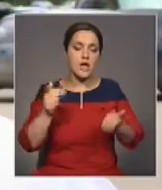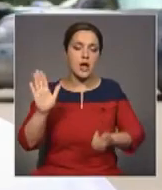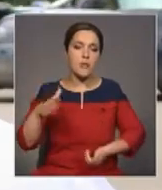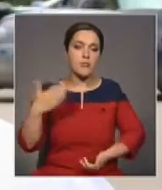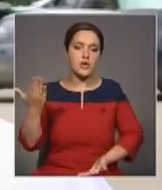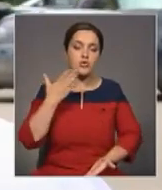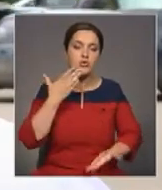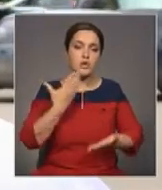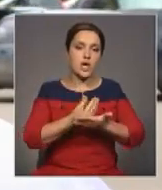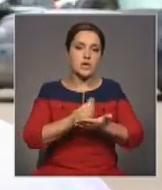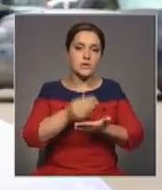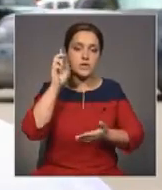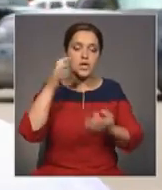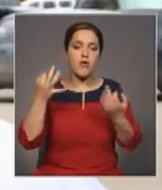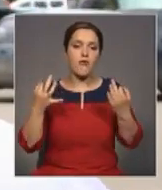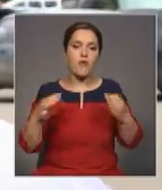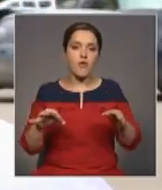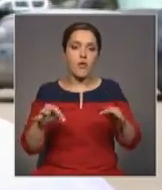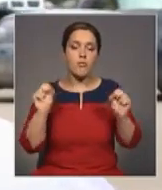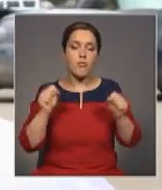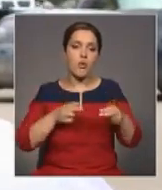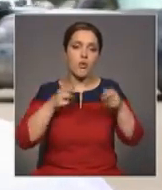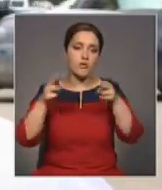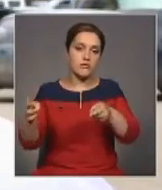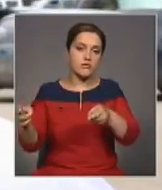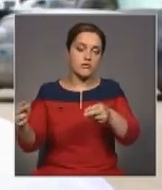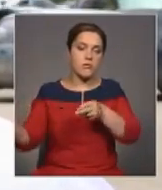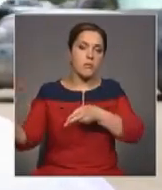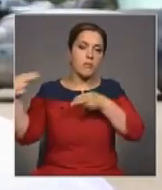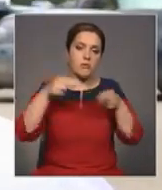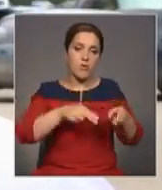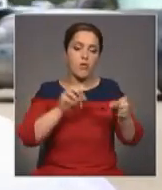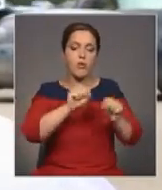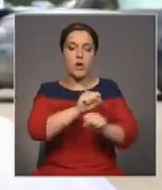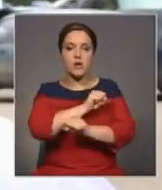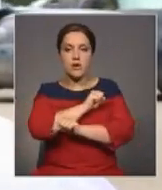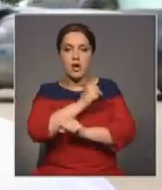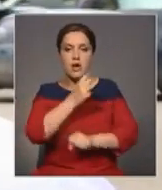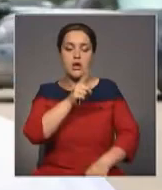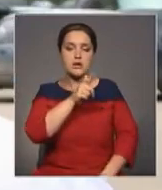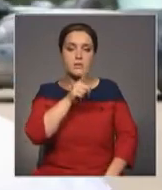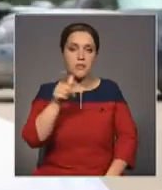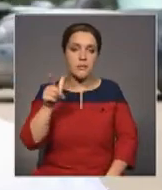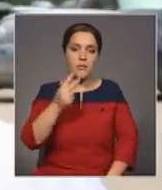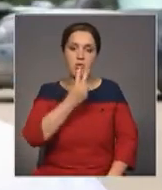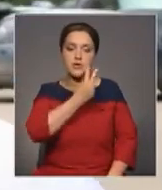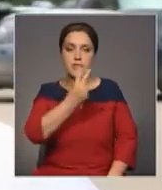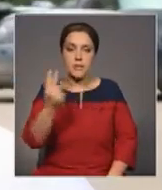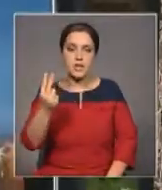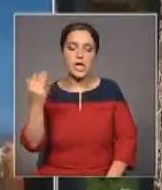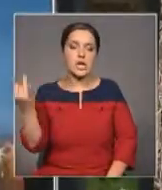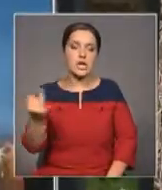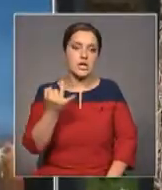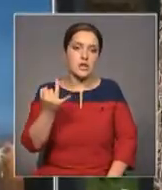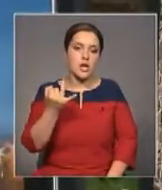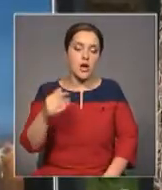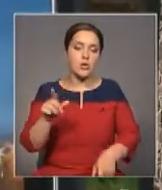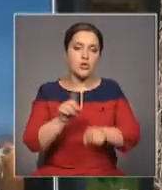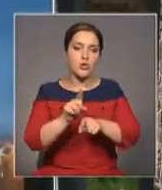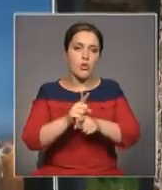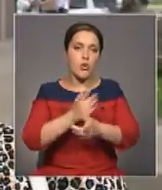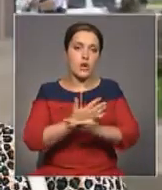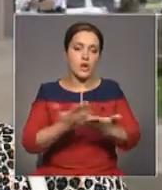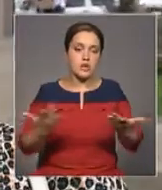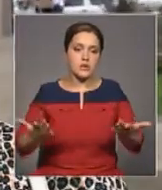то есть свободно можем ездить друг к другу в страну, отдыхать, смотреть, изучать культурные наследия. Для